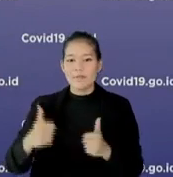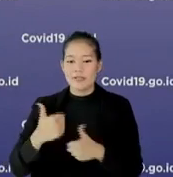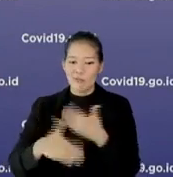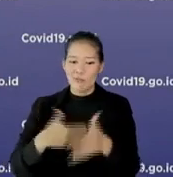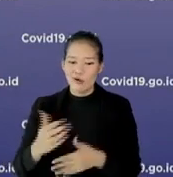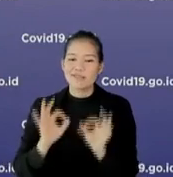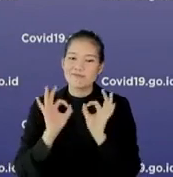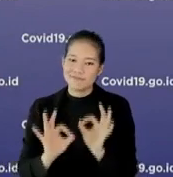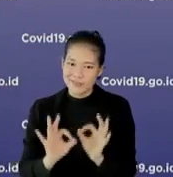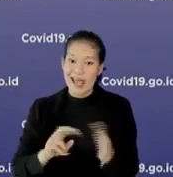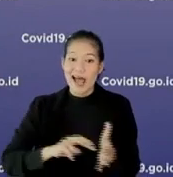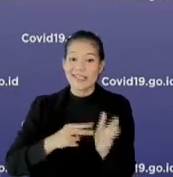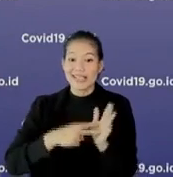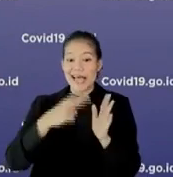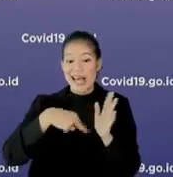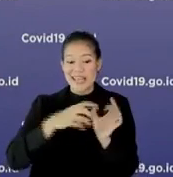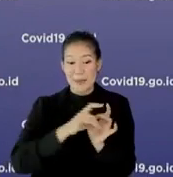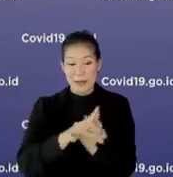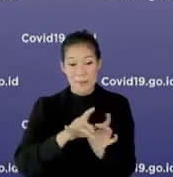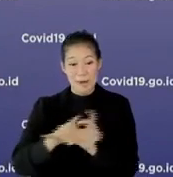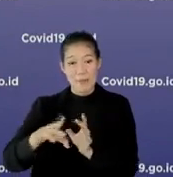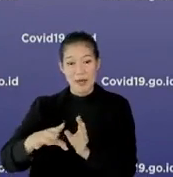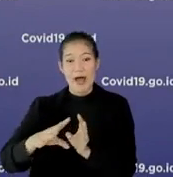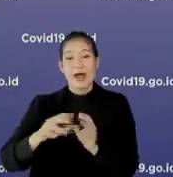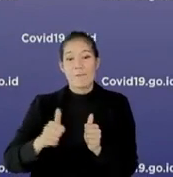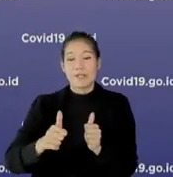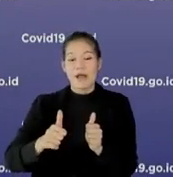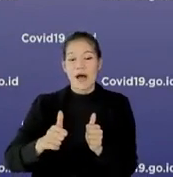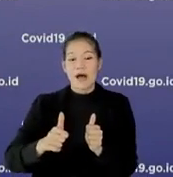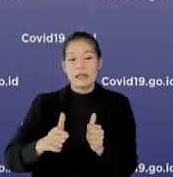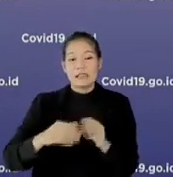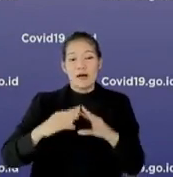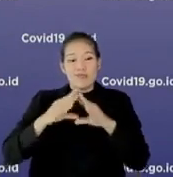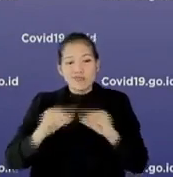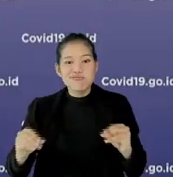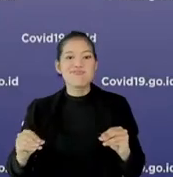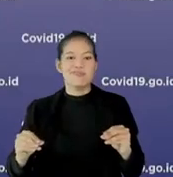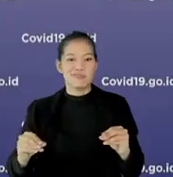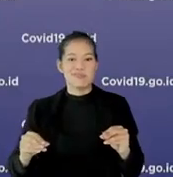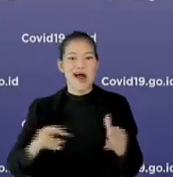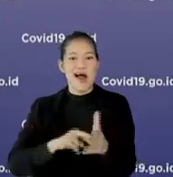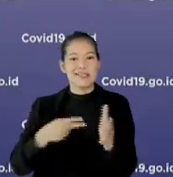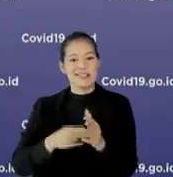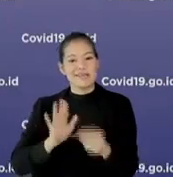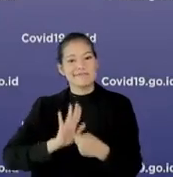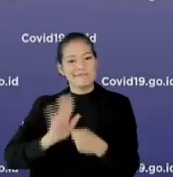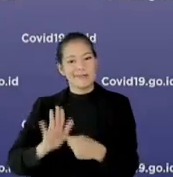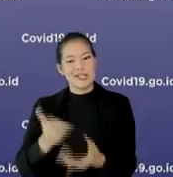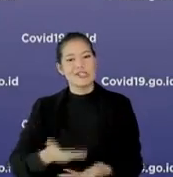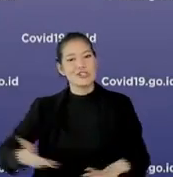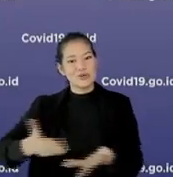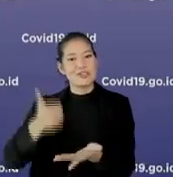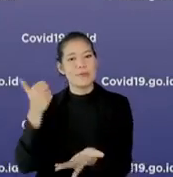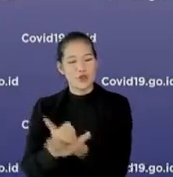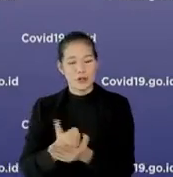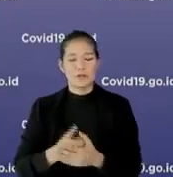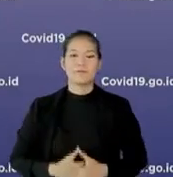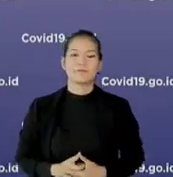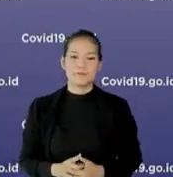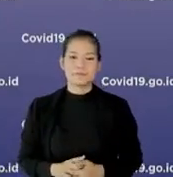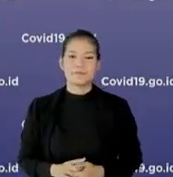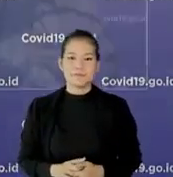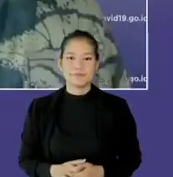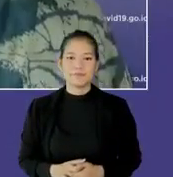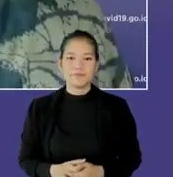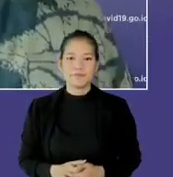berjalan agar gap-gap data ini dapat semakin kecil, tidak terlalu besar, sehingga dapat menggambarkan kondisi yang ada di Indonesia dengan jauh lebih baik